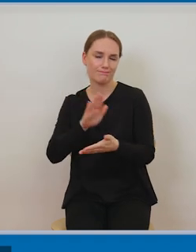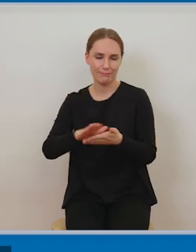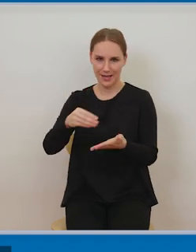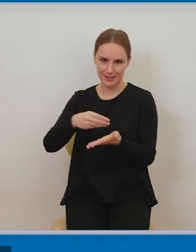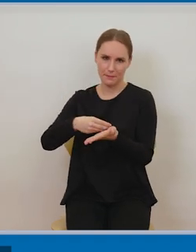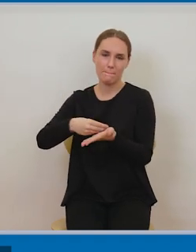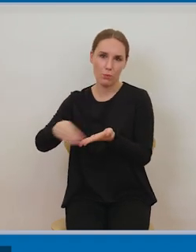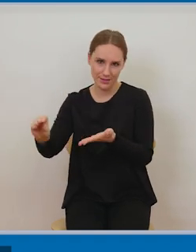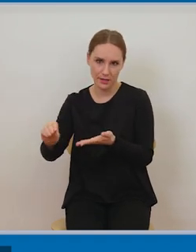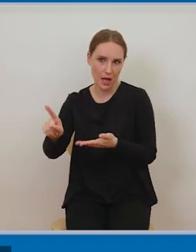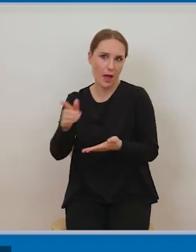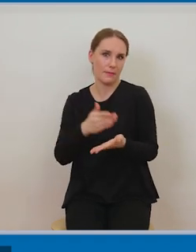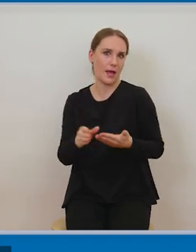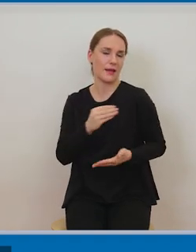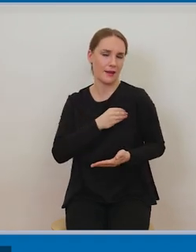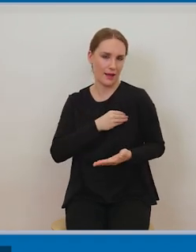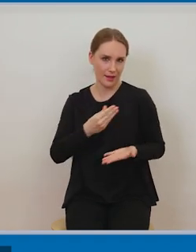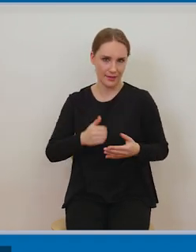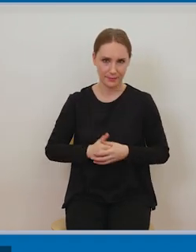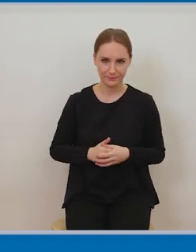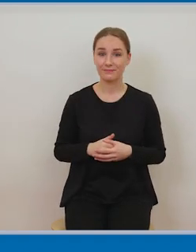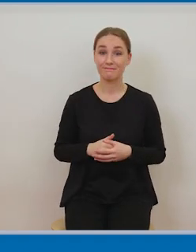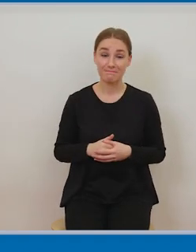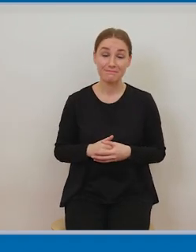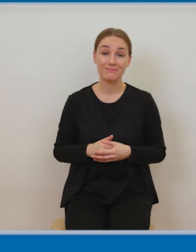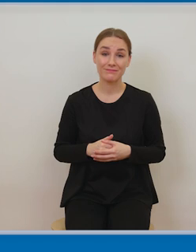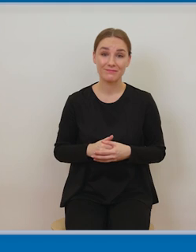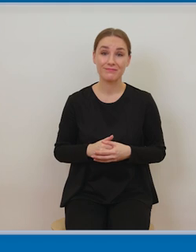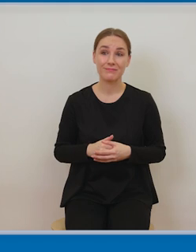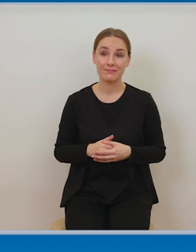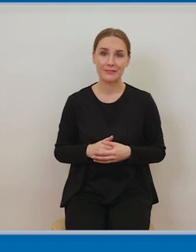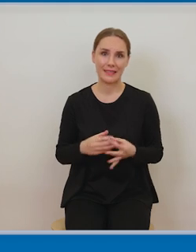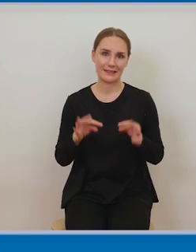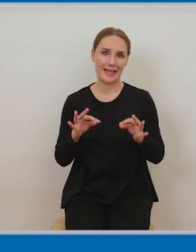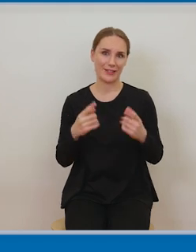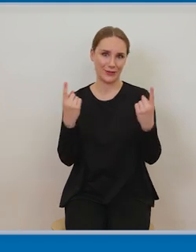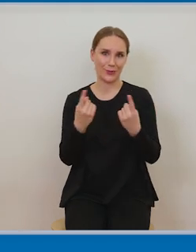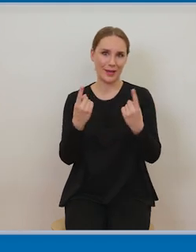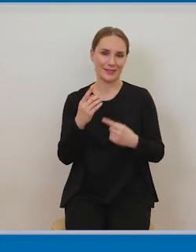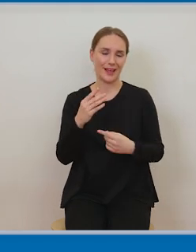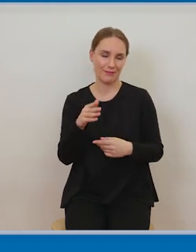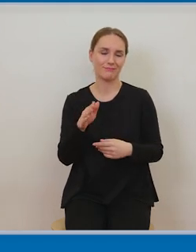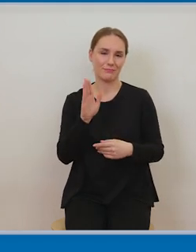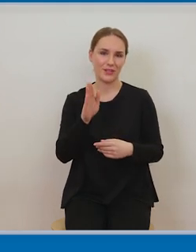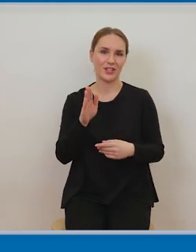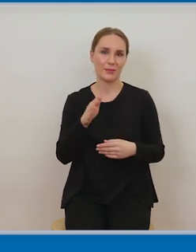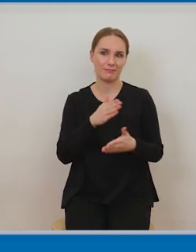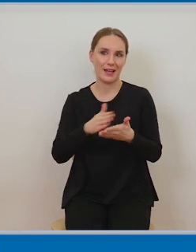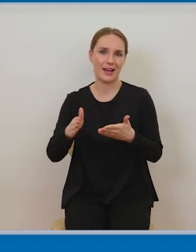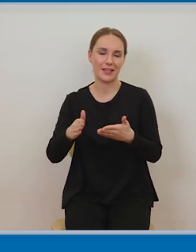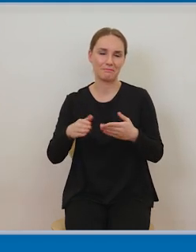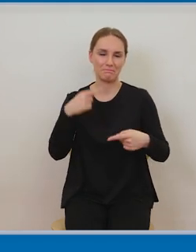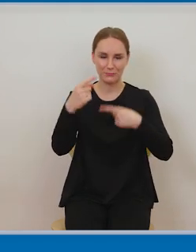są sytuacje, na których będziemy chciały się skoncentrować w dalszej części, a mianowicie sytuacje objęte instytucją dozwolonego użytku.